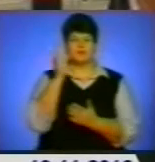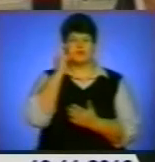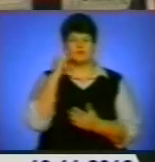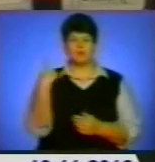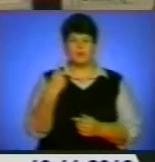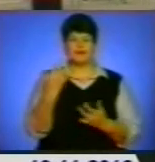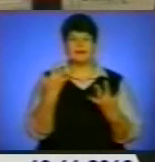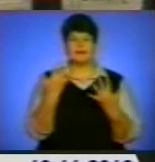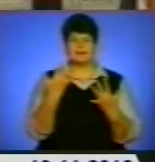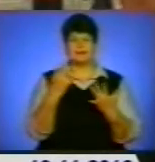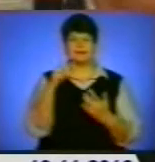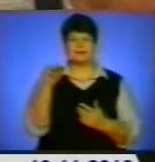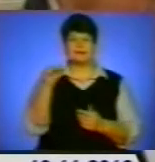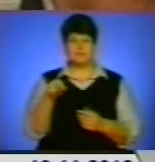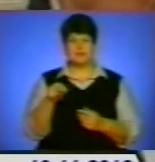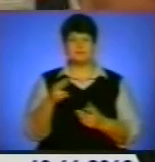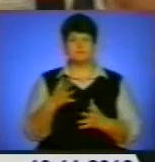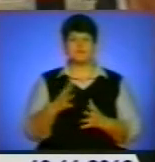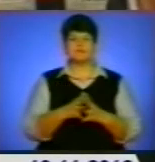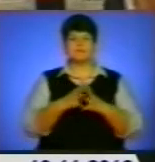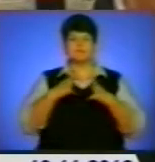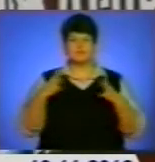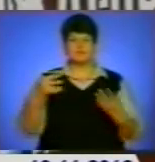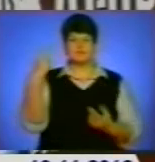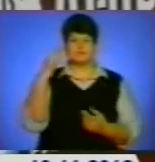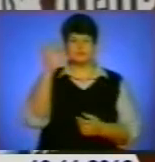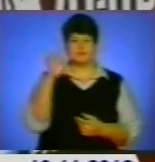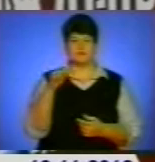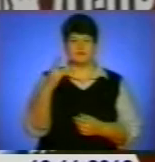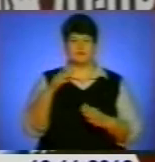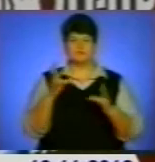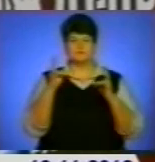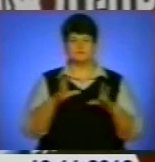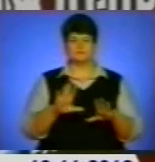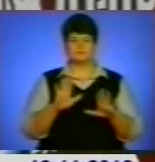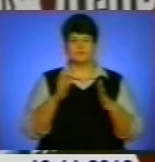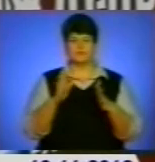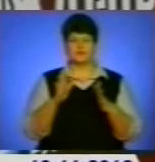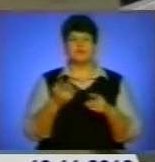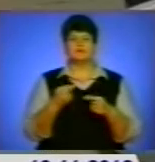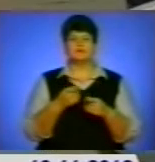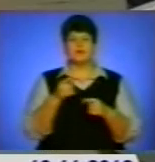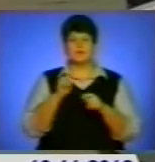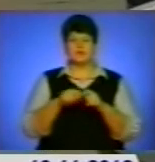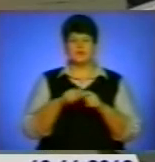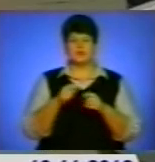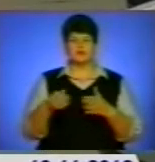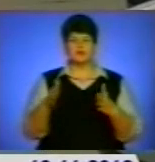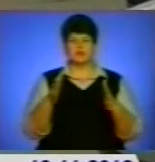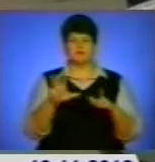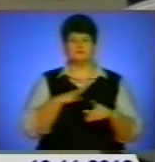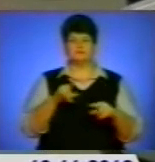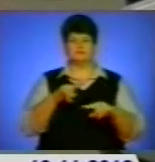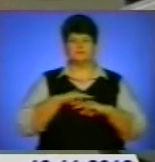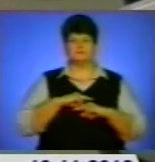зі смертельними випадками зросла на 20%. Перевірка доріг стала фінальною акцією тижня безпеки дорожнього руху. Результати аудиту